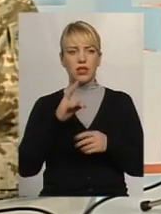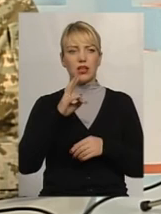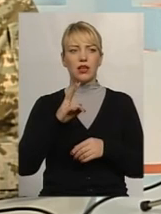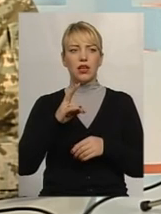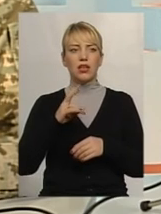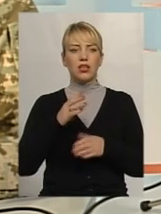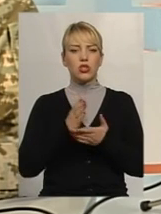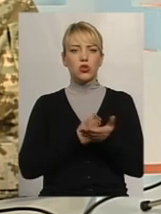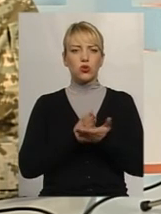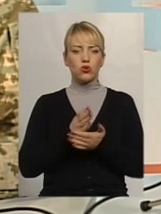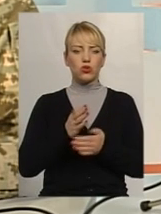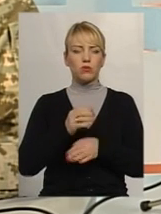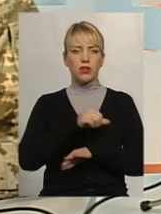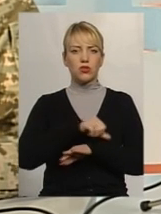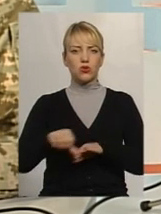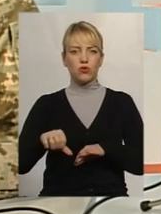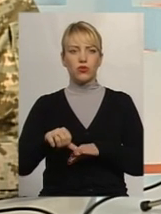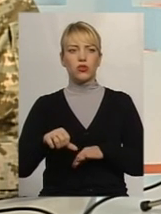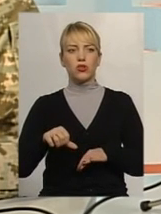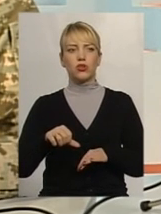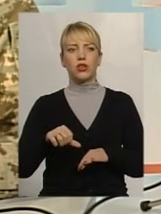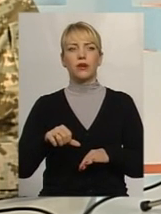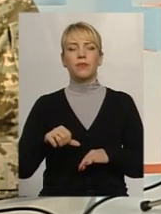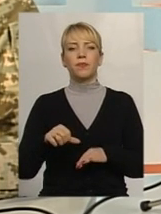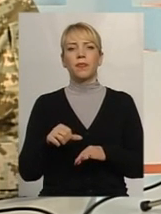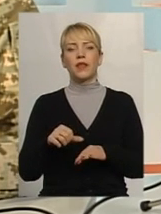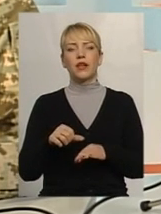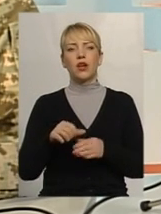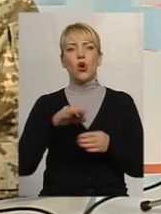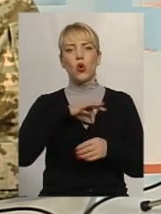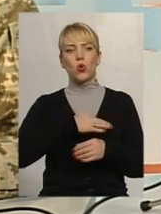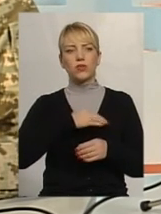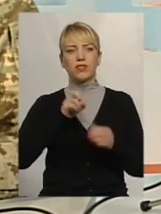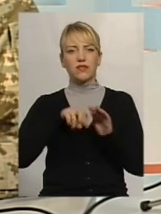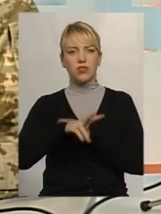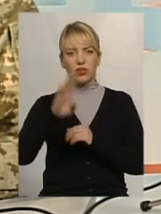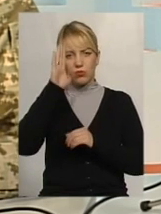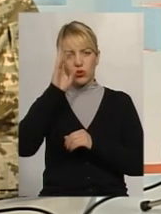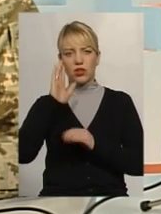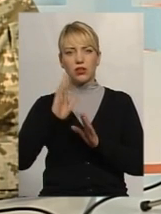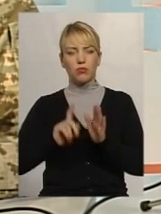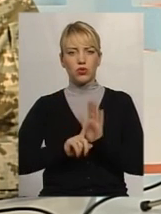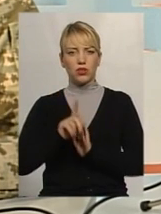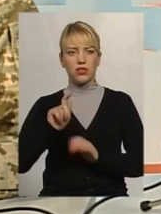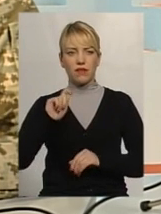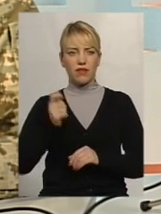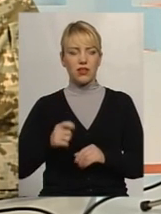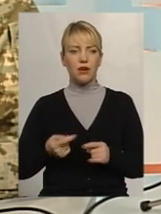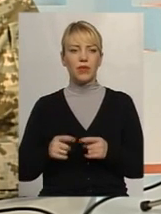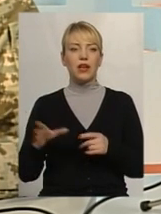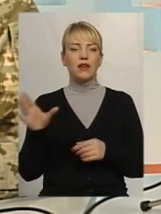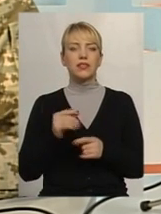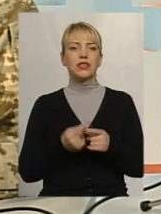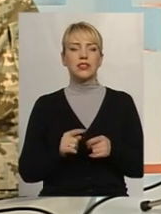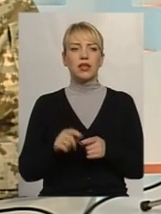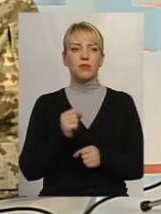втік чоловік за кордон, як тільки почалася війна. Відповідно, це все